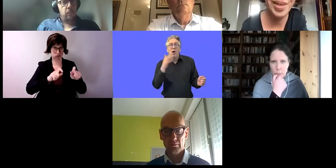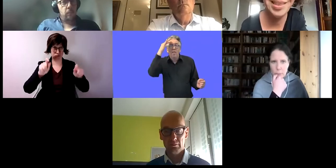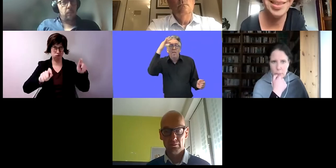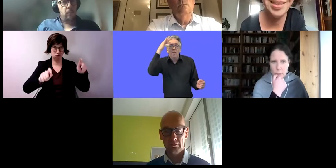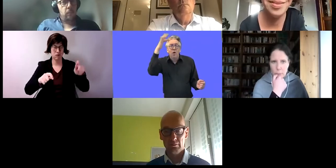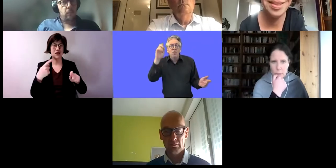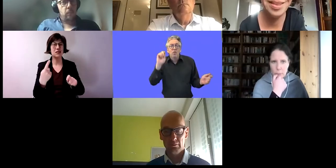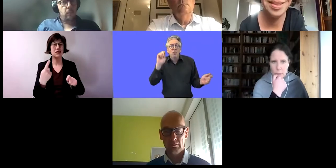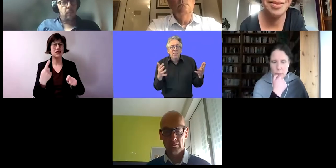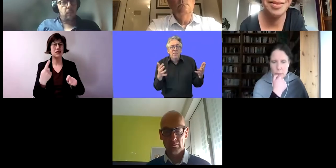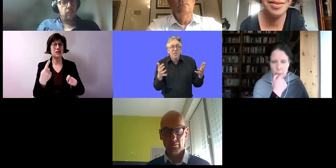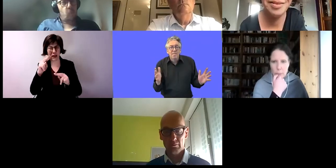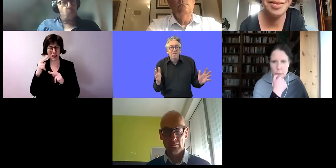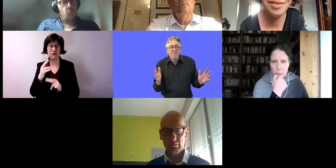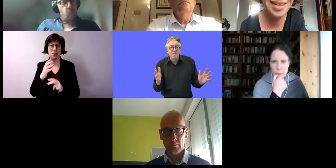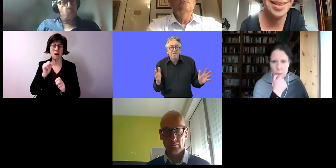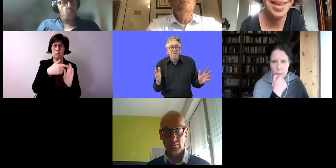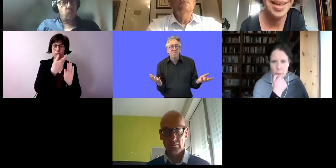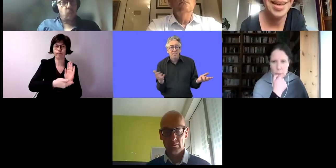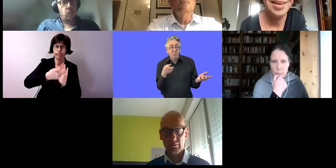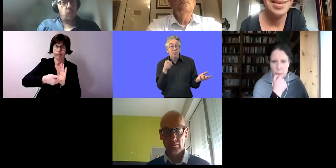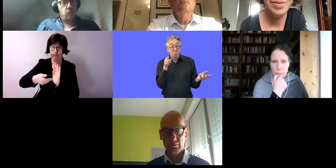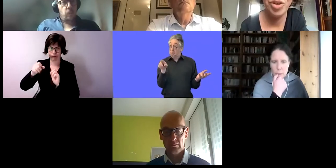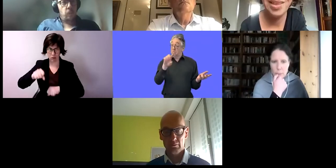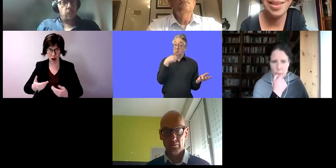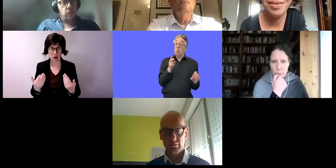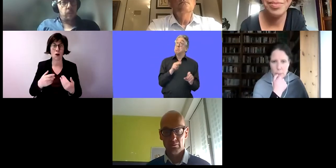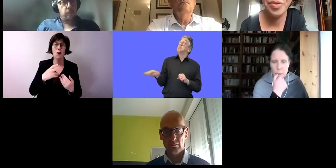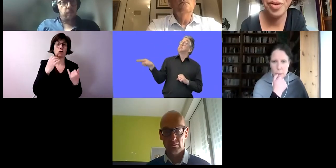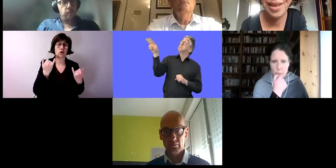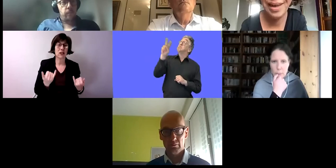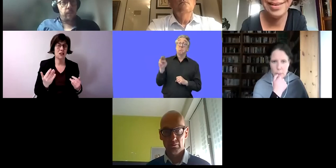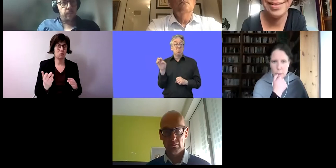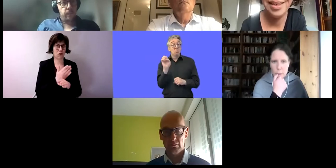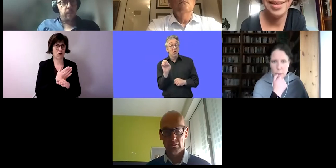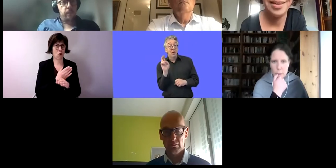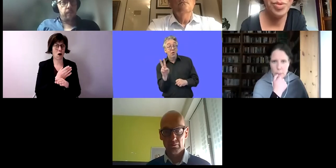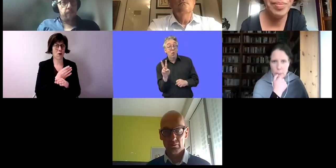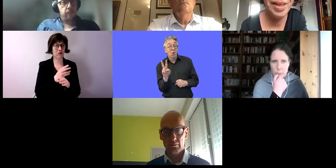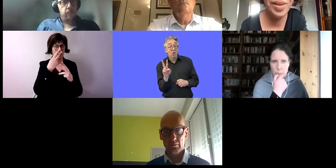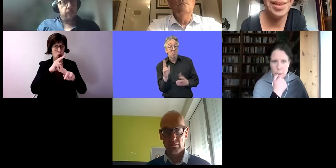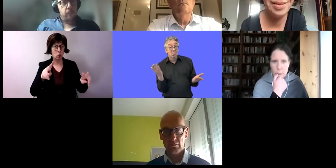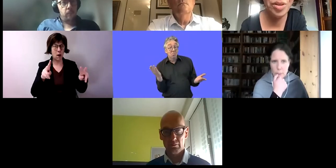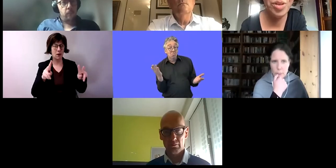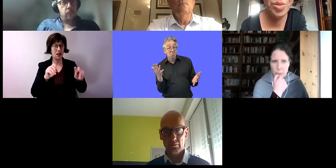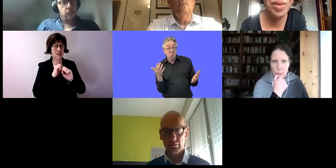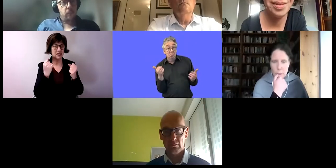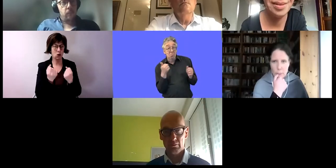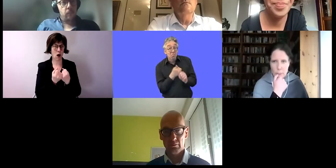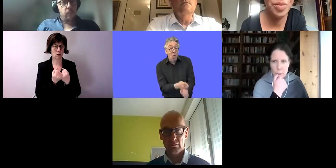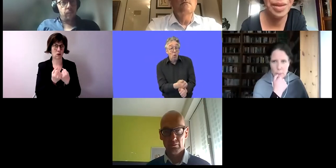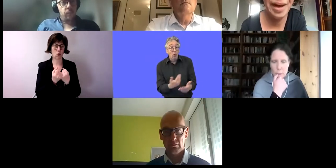Perspektiven vorstellen werden. Die möchte ich, bevor ich einen kleinen Überblick über die Situation